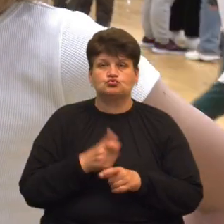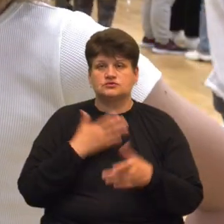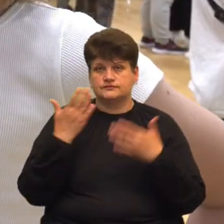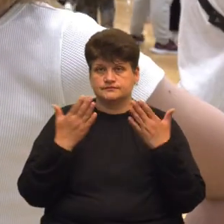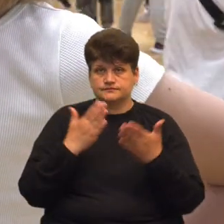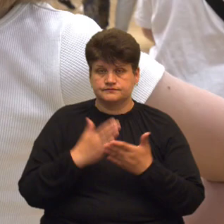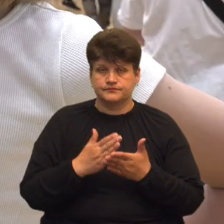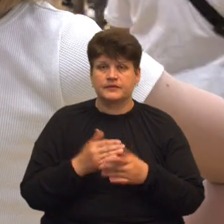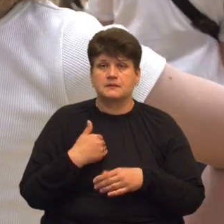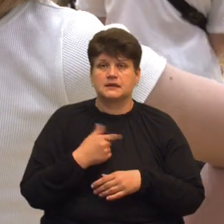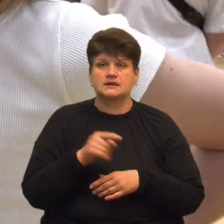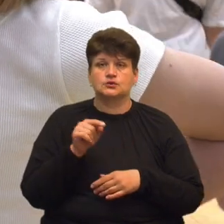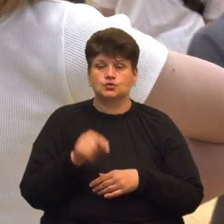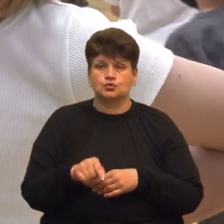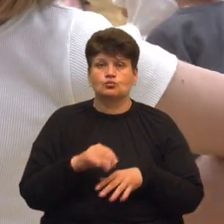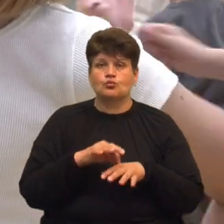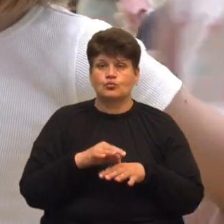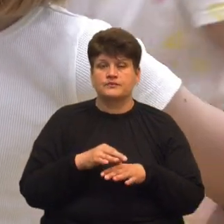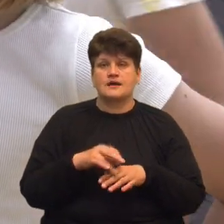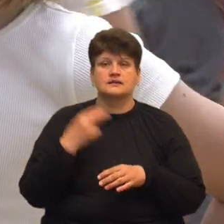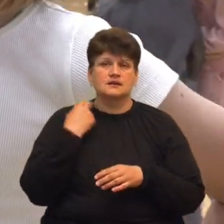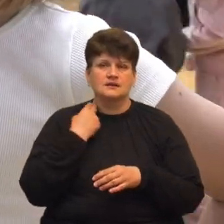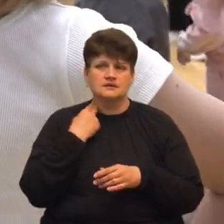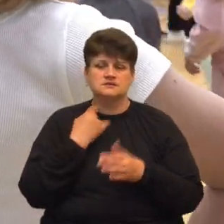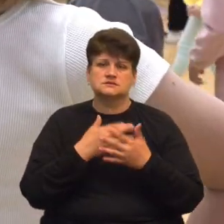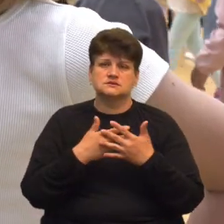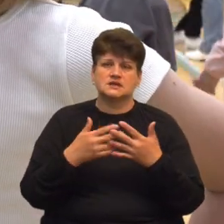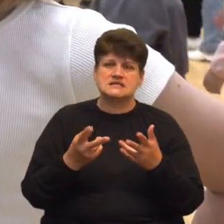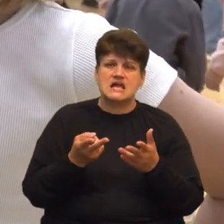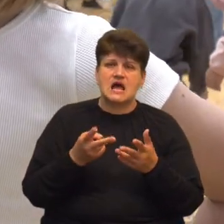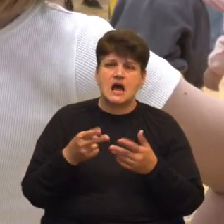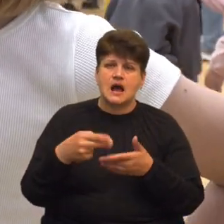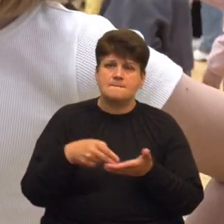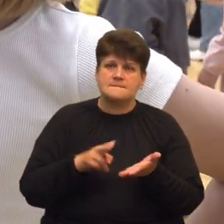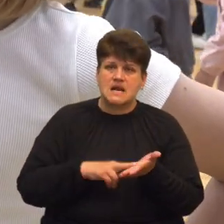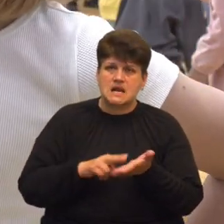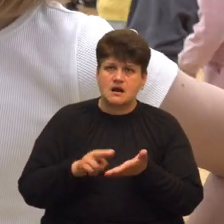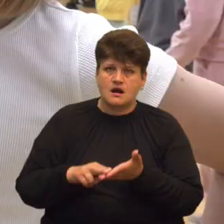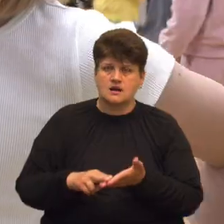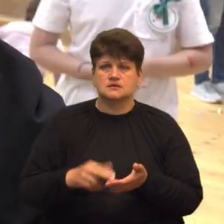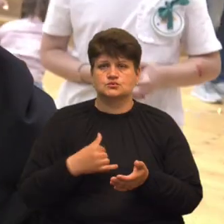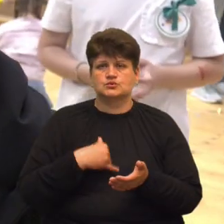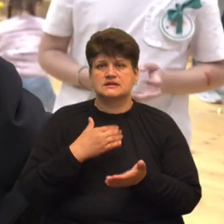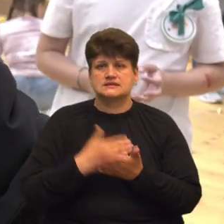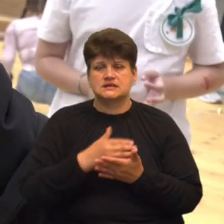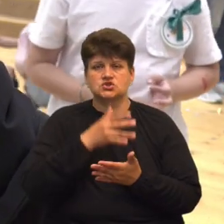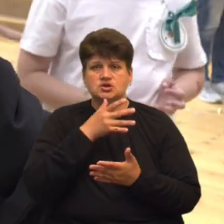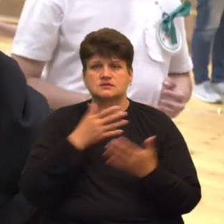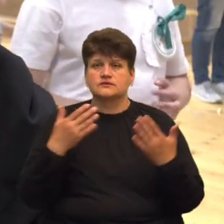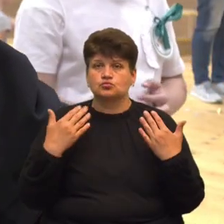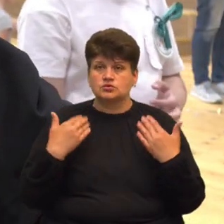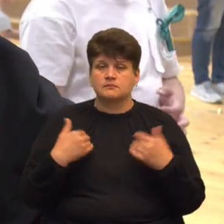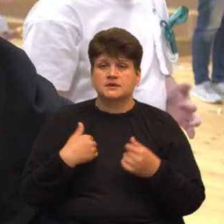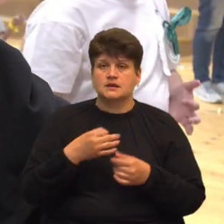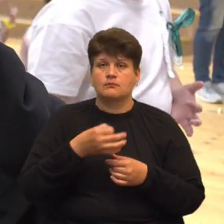Ми тут проводимо англіст, у всякій аплікації, у нас такі часи відпочинку». «Мені подобається